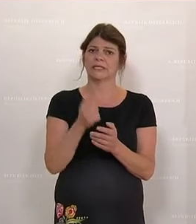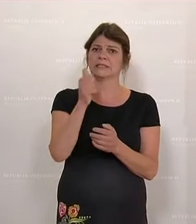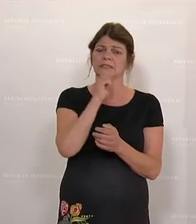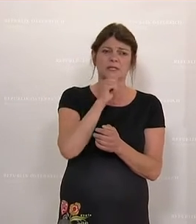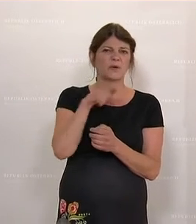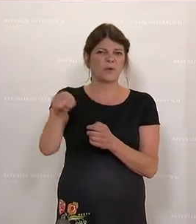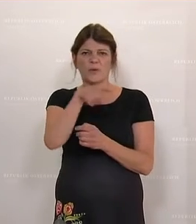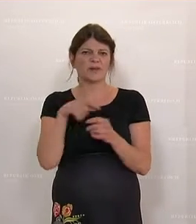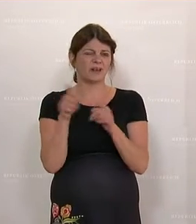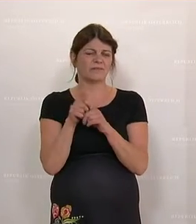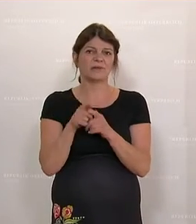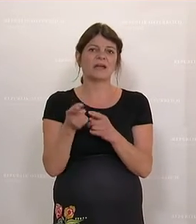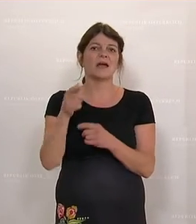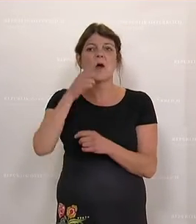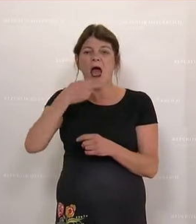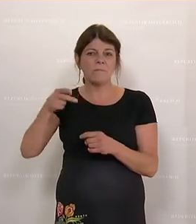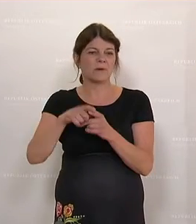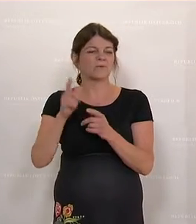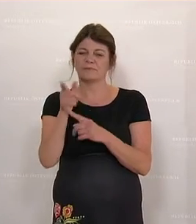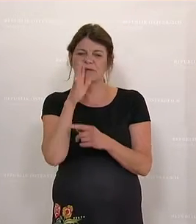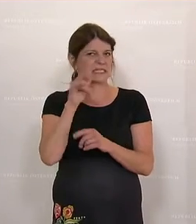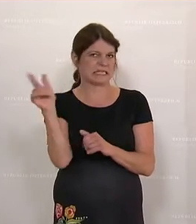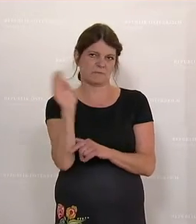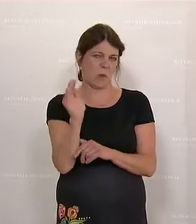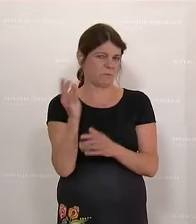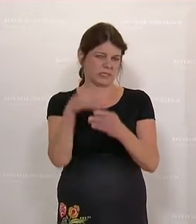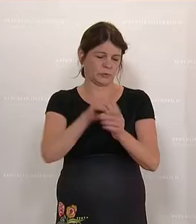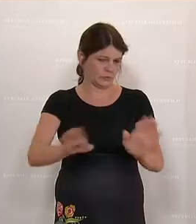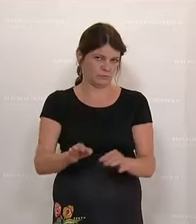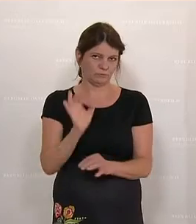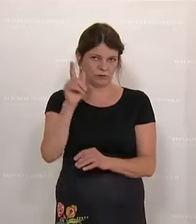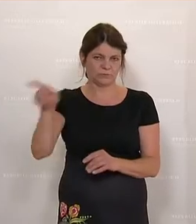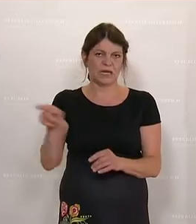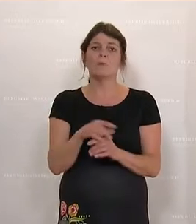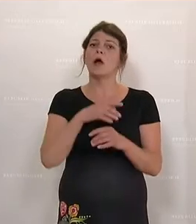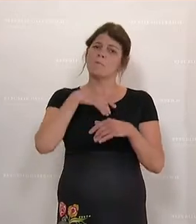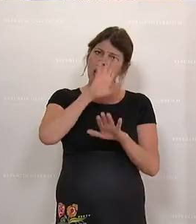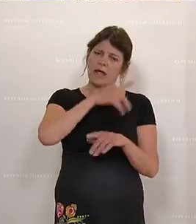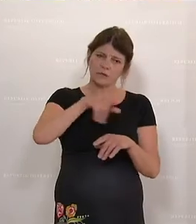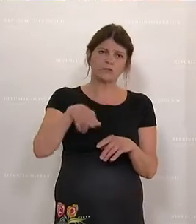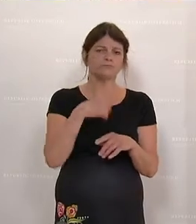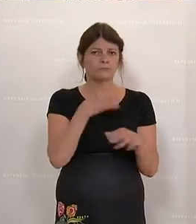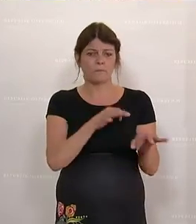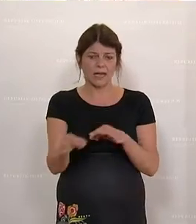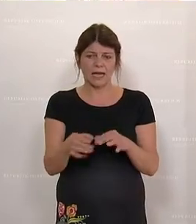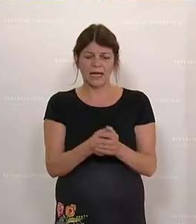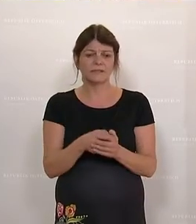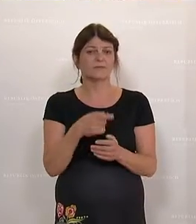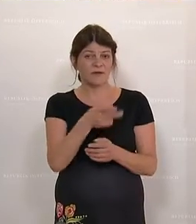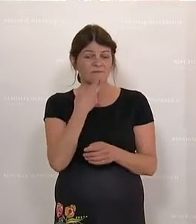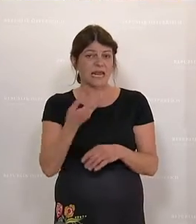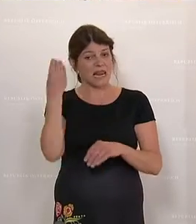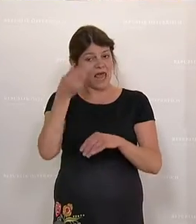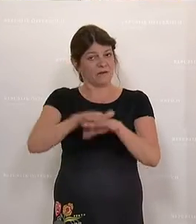Lukas Hammer und Litschauer werden nicht von dem Lob belohnt, aber die grundsätzliche Bereitschaft zu lernen.